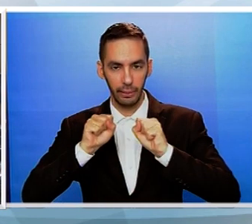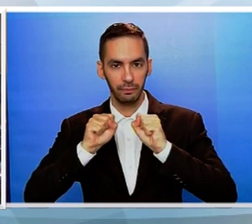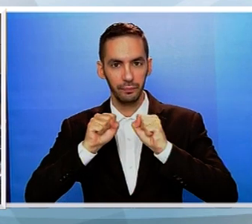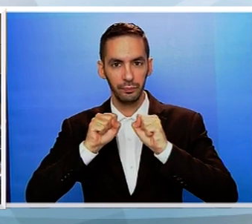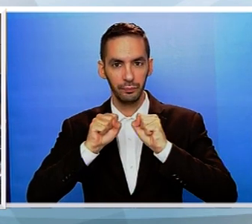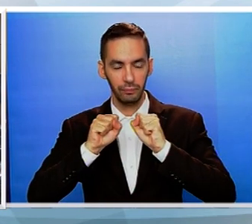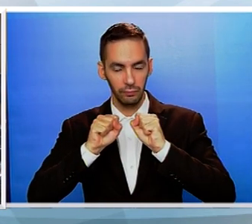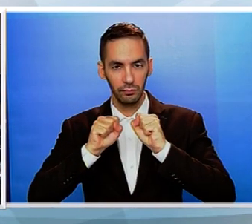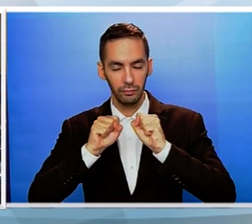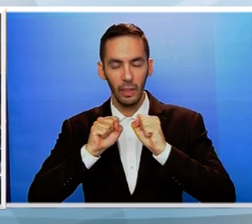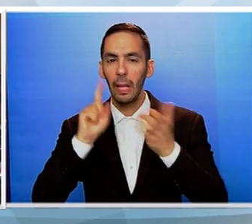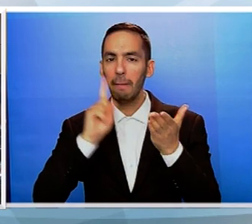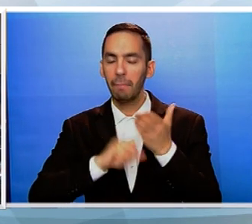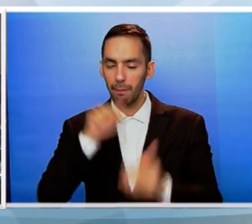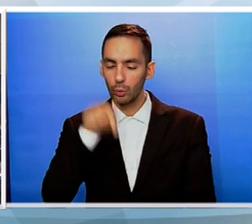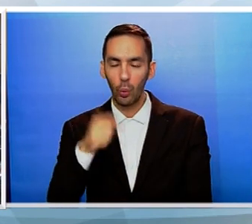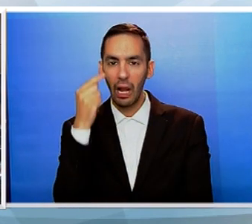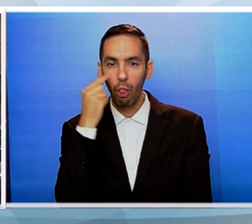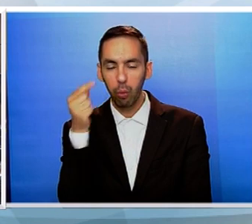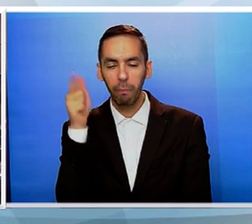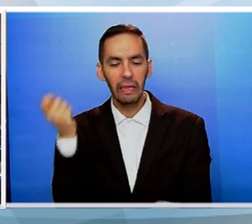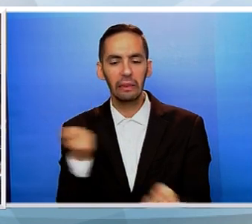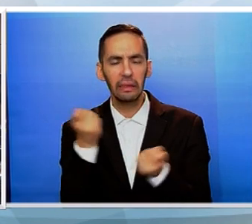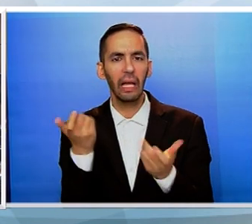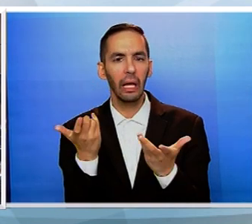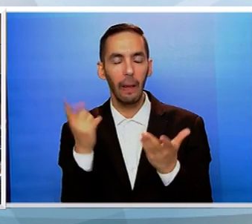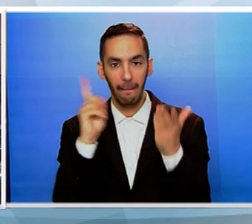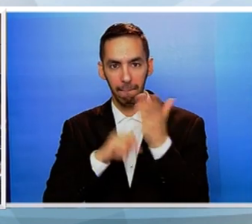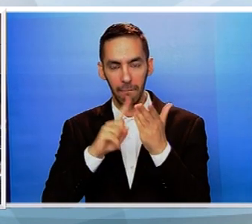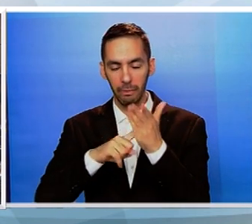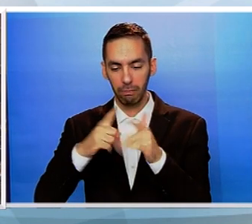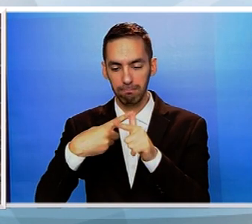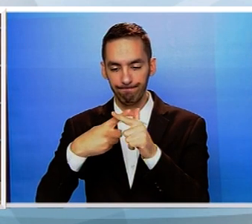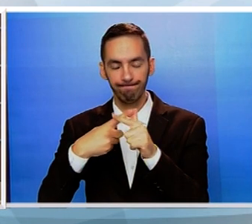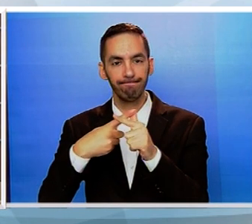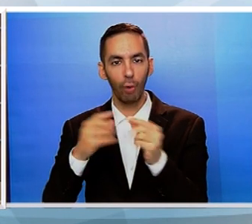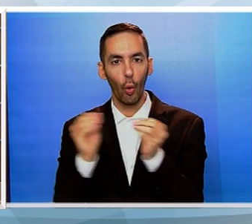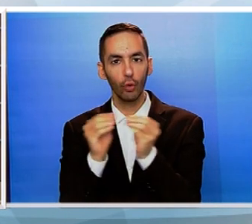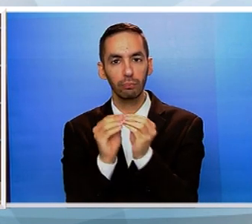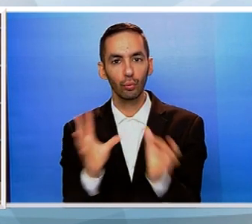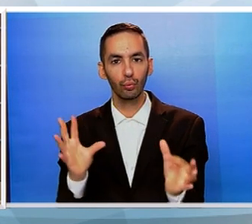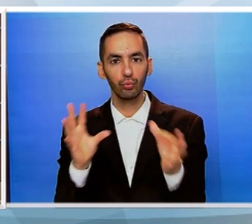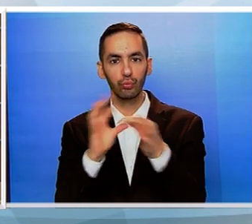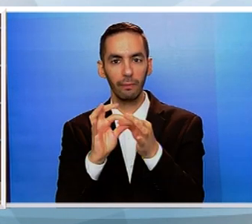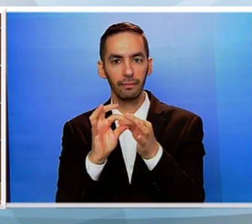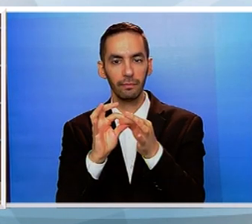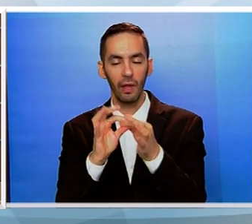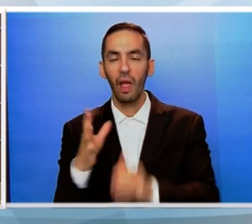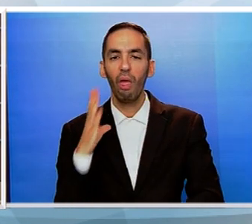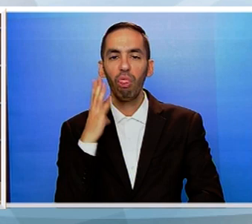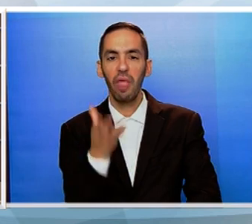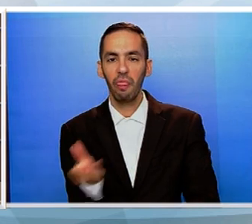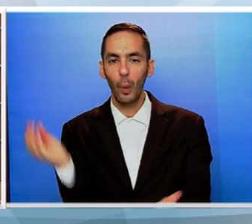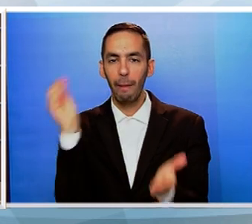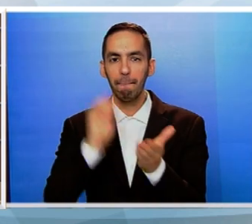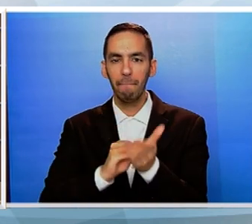Να αξιολογήσουμε το παρόν, πως χρειαζόμαστε ενότητα. Να μην ξαναεπιτρέψουμε το σαράκι της εθνικής